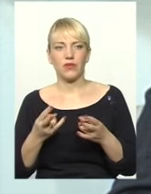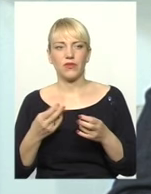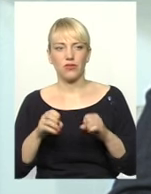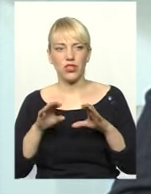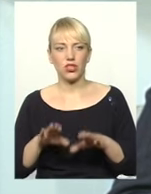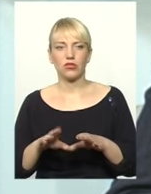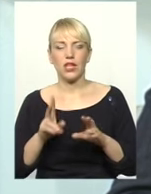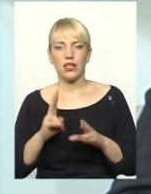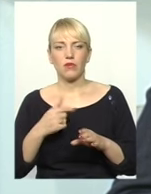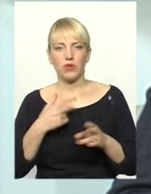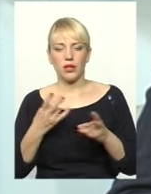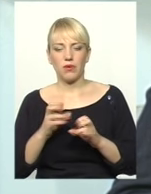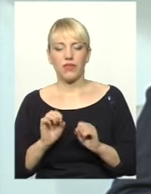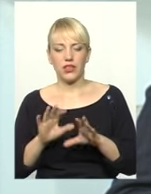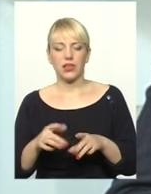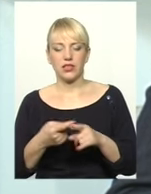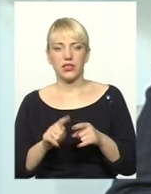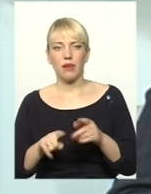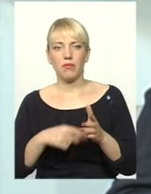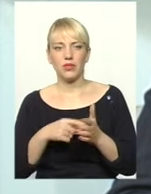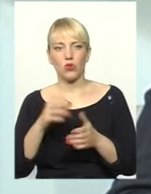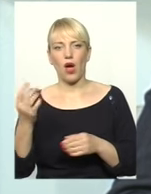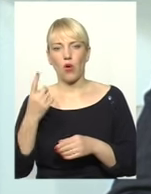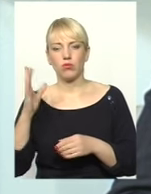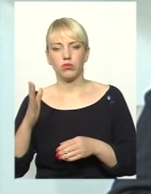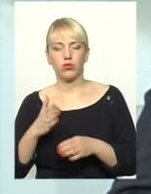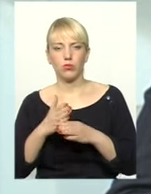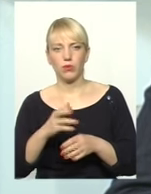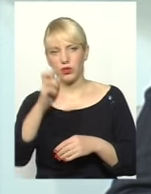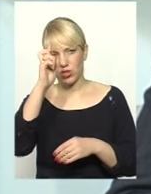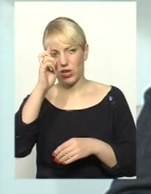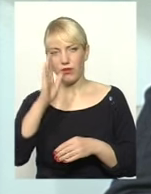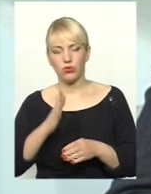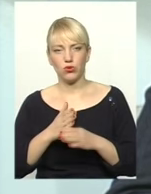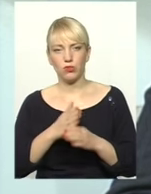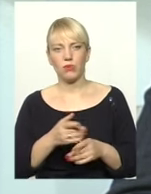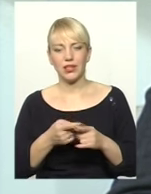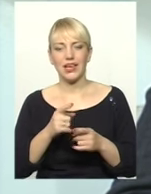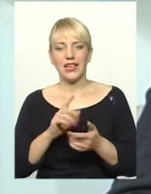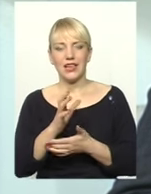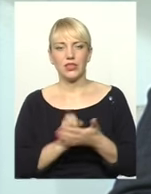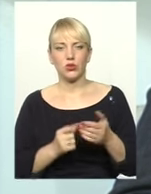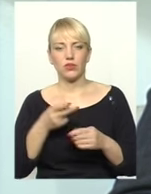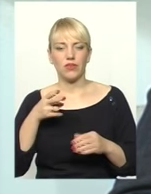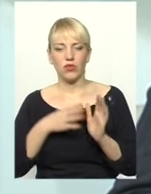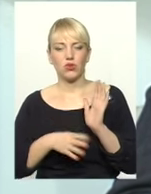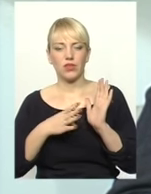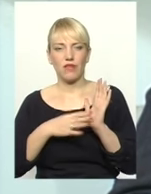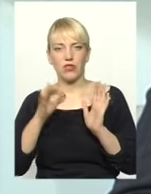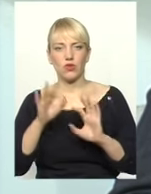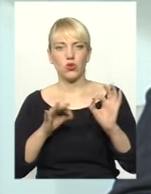пропонувати буду, віддати це місту, а область буде допомагати і держава. Ту ресурс, тому що 99%